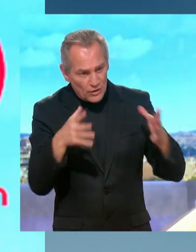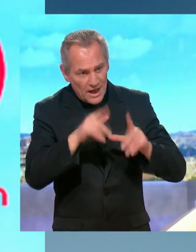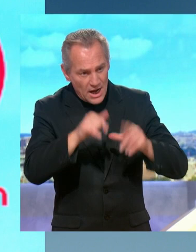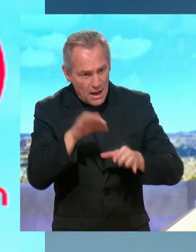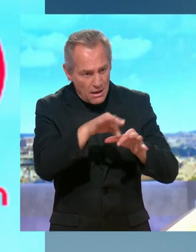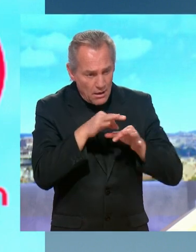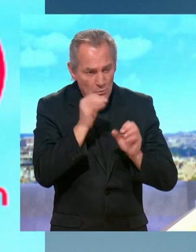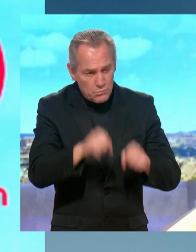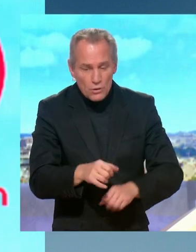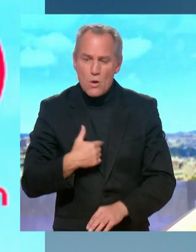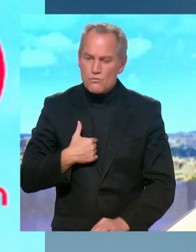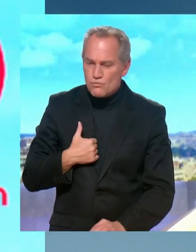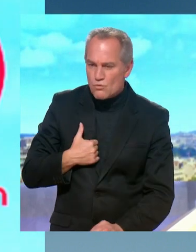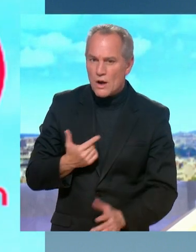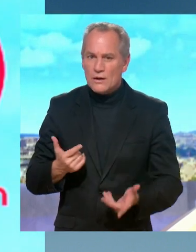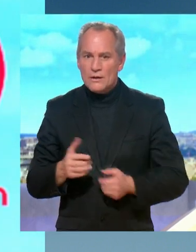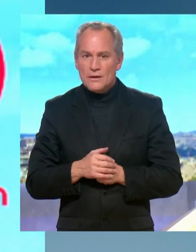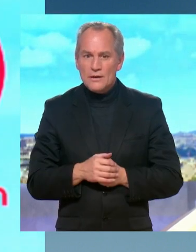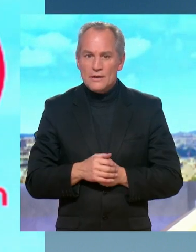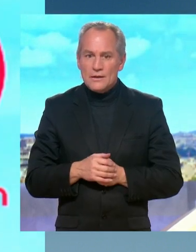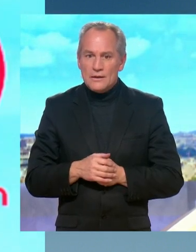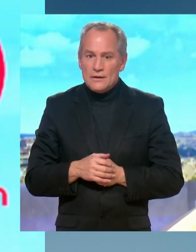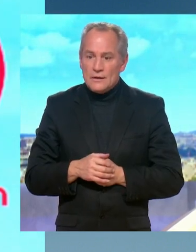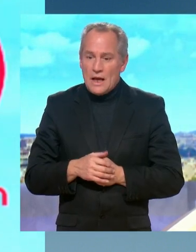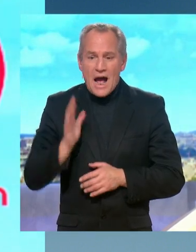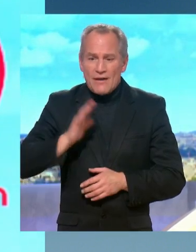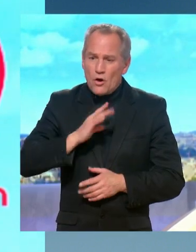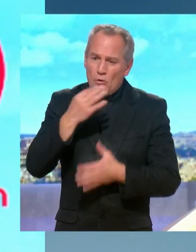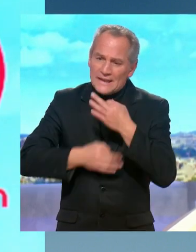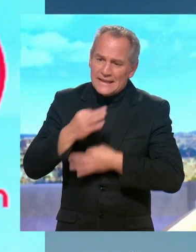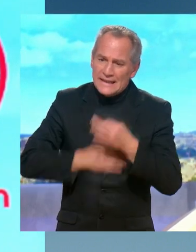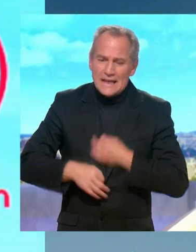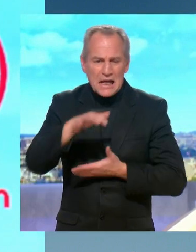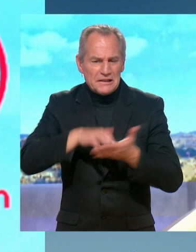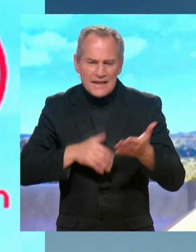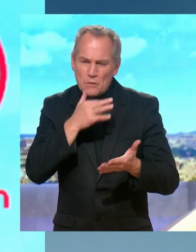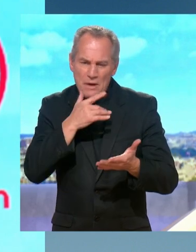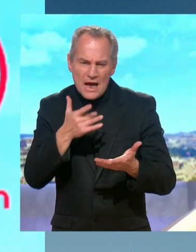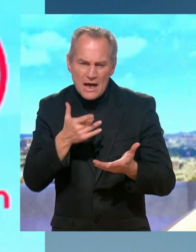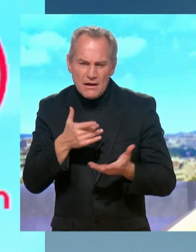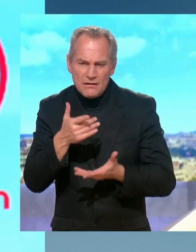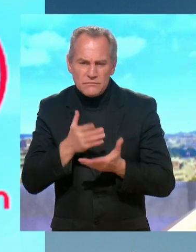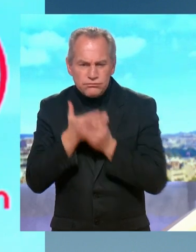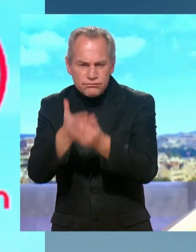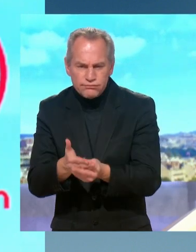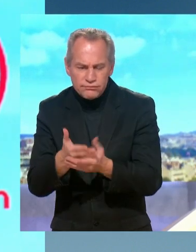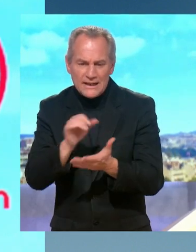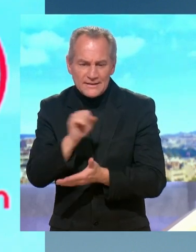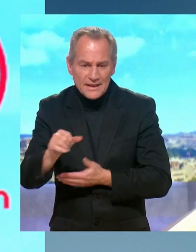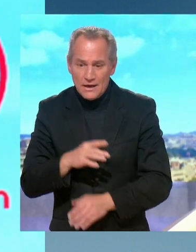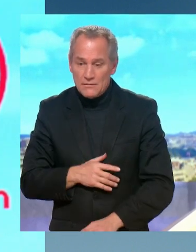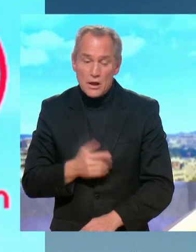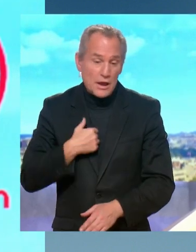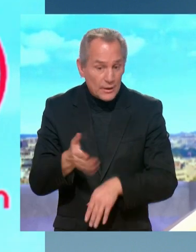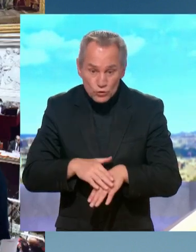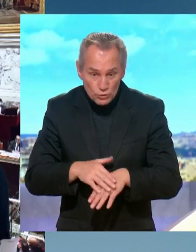voilà, un an qu m'explique que je ne ferai jamais passer ce texte au Sénat, il est passé. On m dit qu n surtout pas de mesures de régularisation, il y en a une qui a été votée par